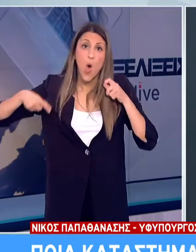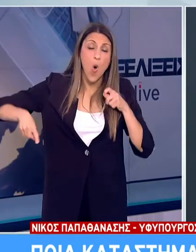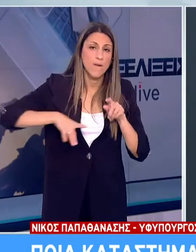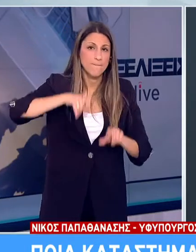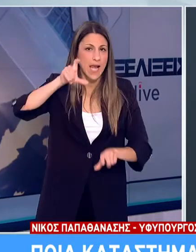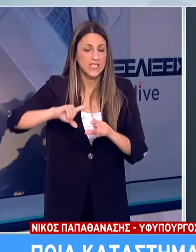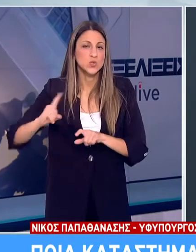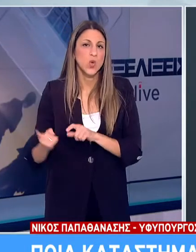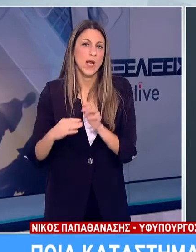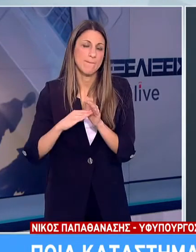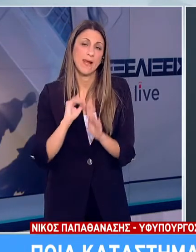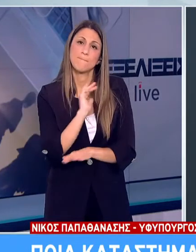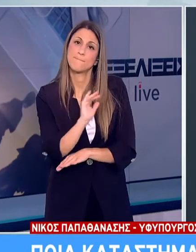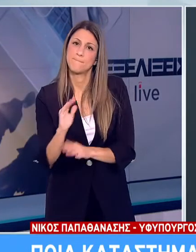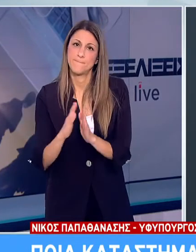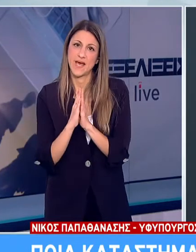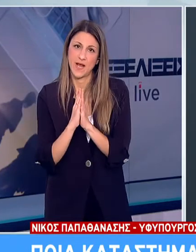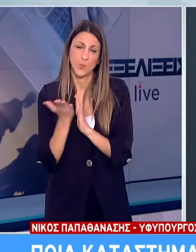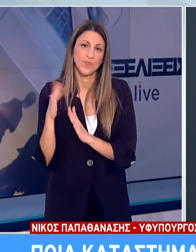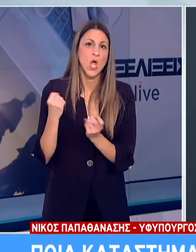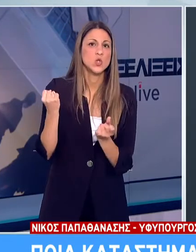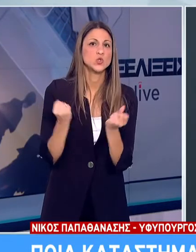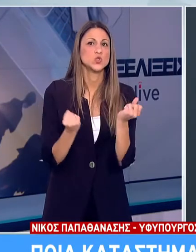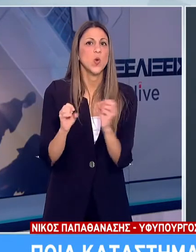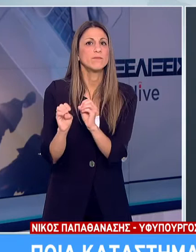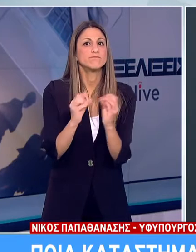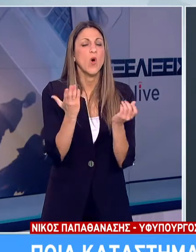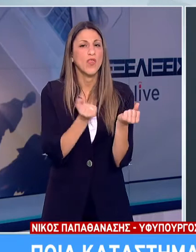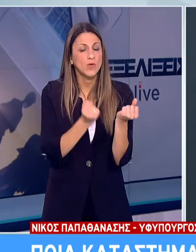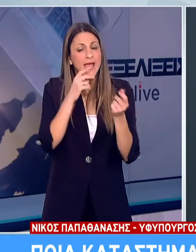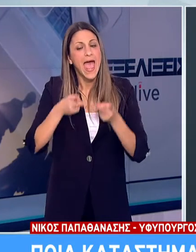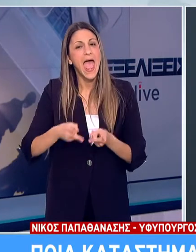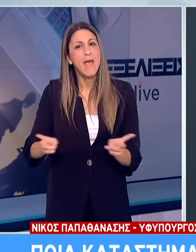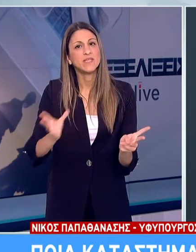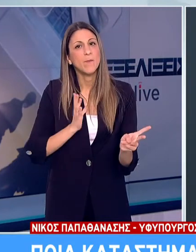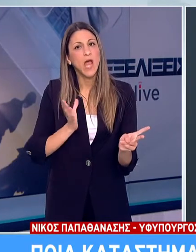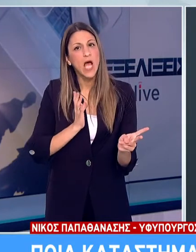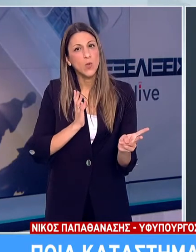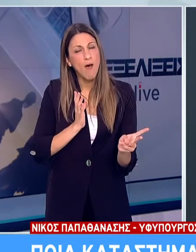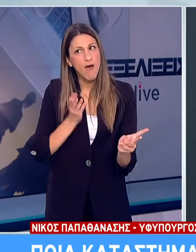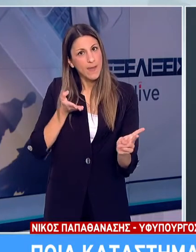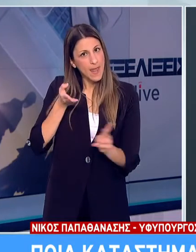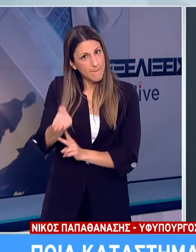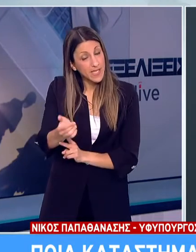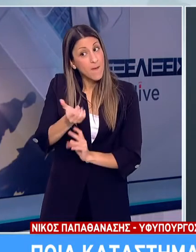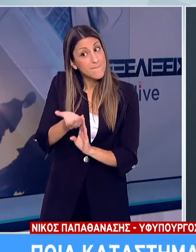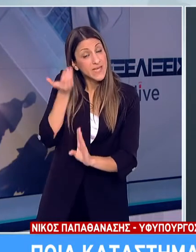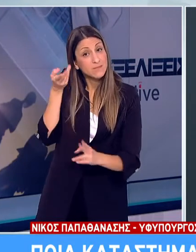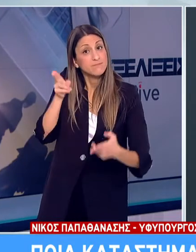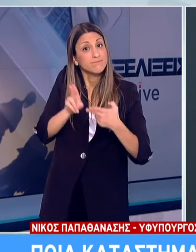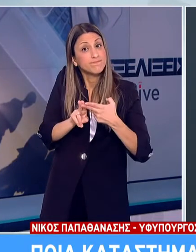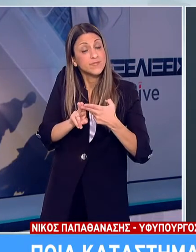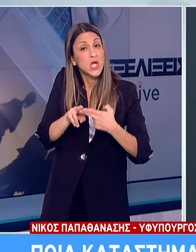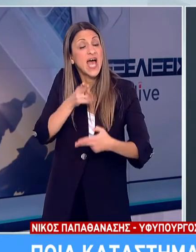και τους πελάτας. Για τις σχολές οδηγών, επιτρέπεται η παρουσία πελατών μόνο κατόπιν ραντεβού με την υποχρέωση τήρησης